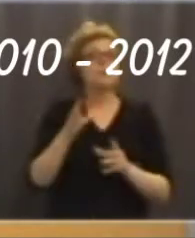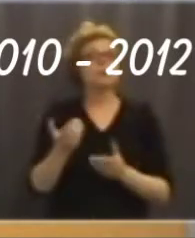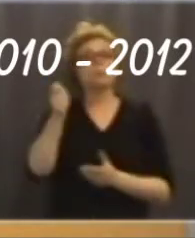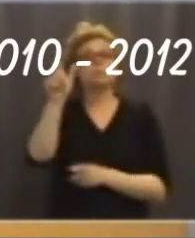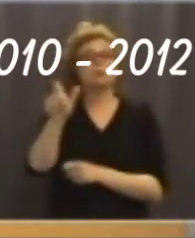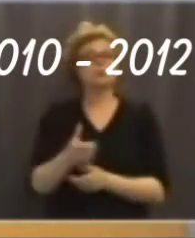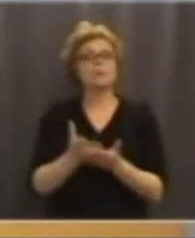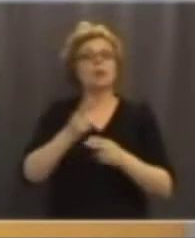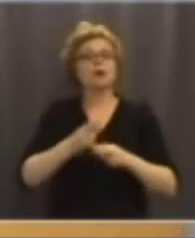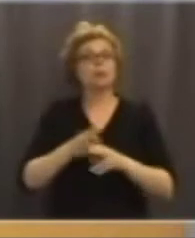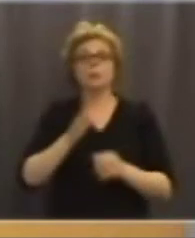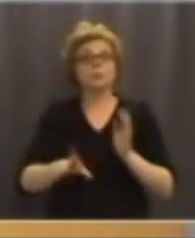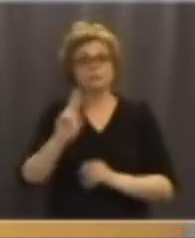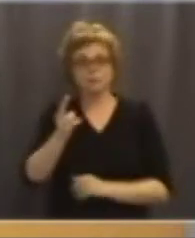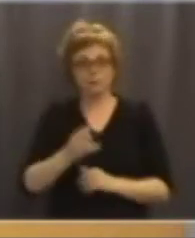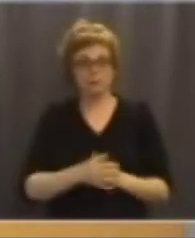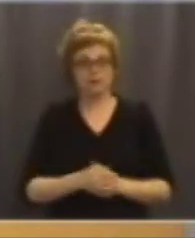aktuellt just i stunden.